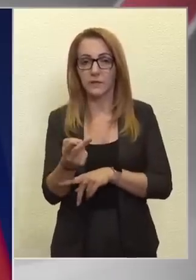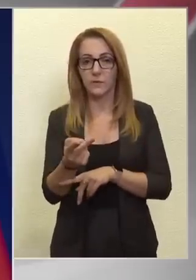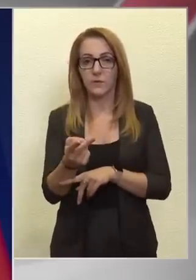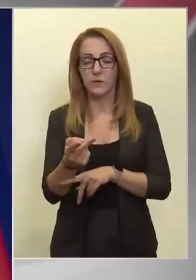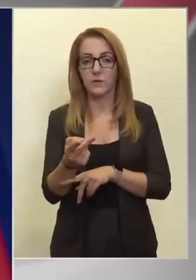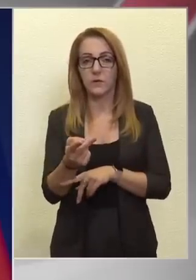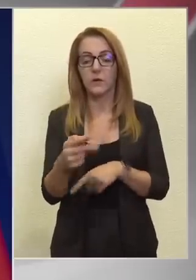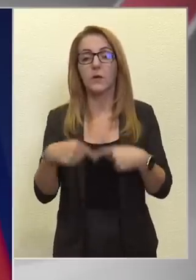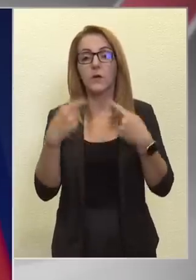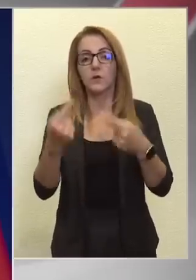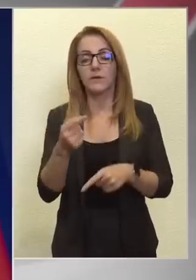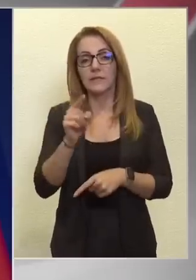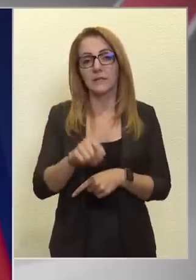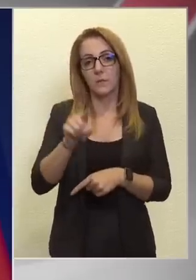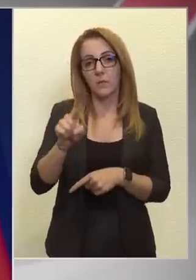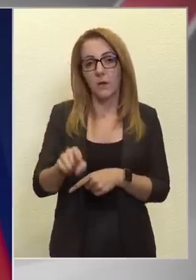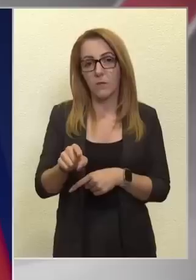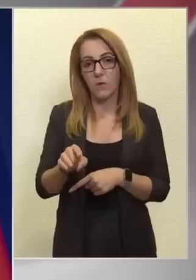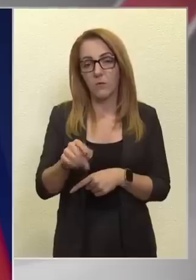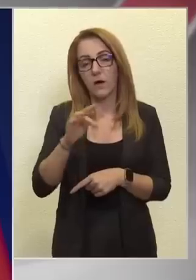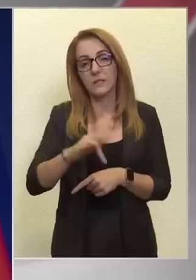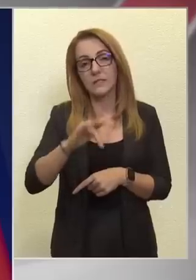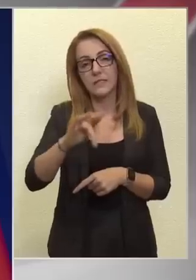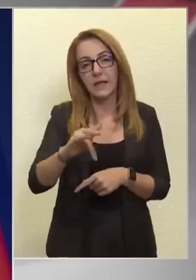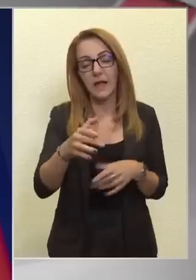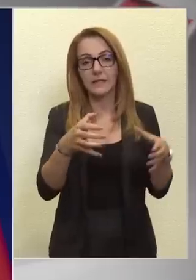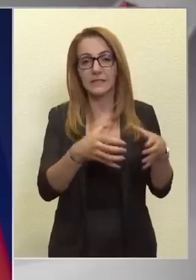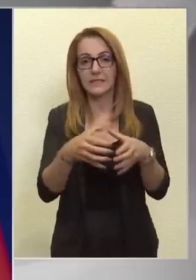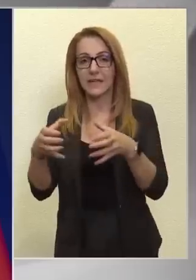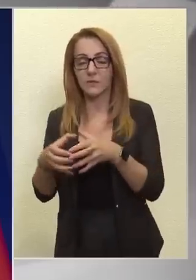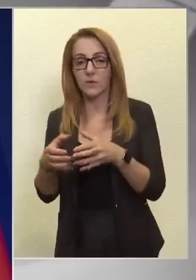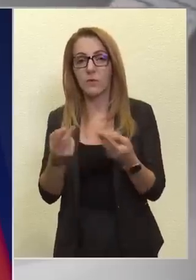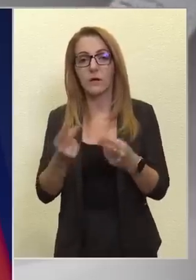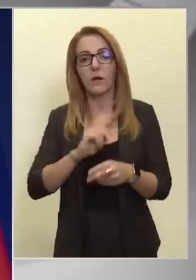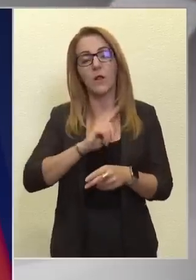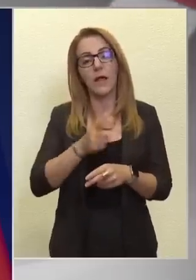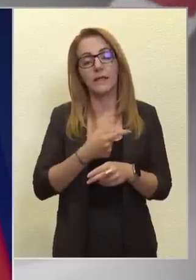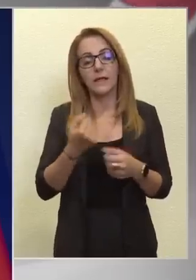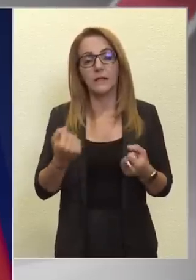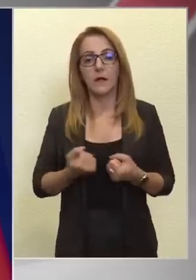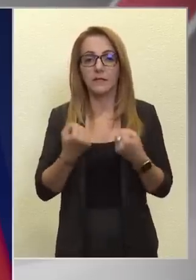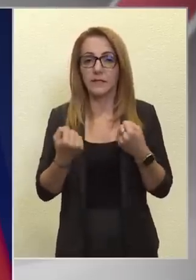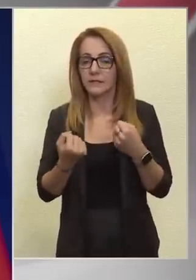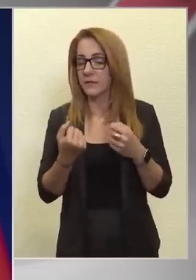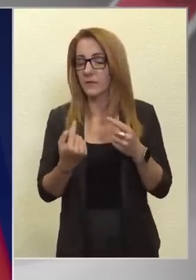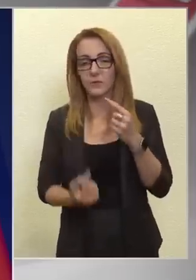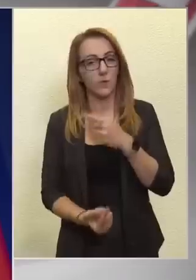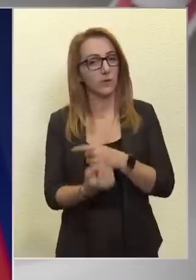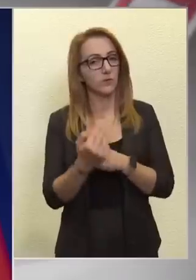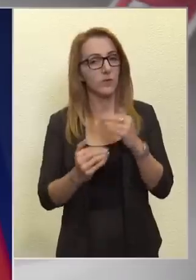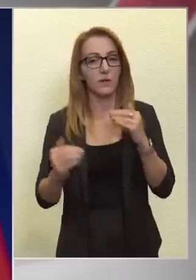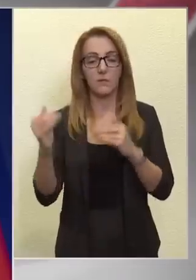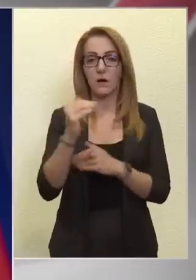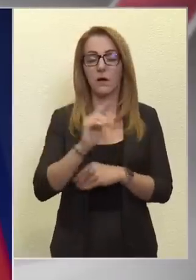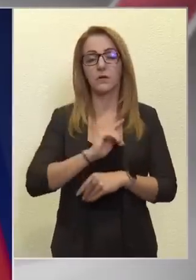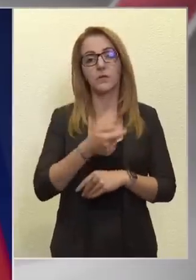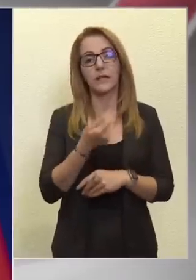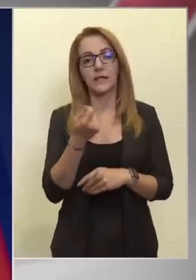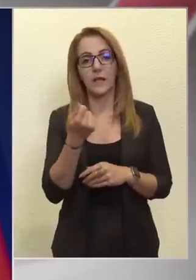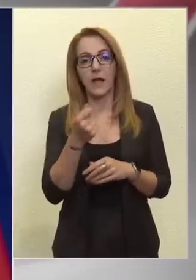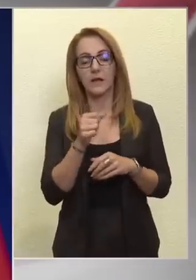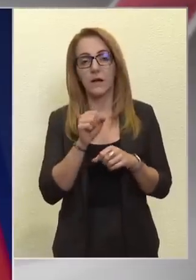hogy a következő hónapokban néhány szektorban, ahol az energiaintenzitás különösen magas, az energia árak